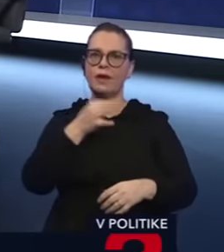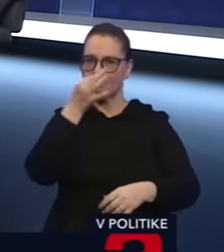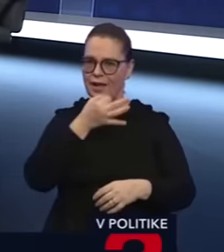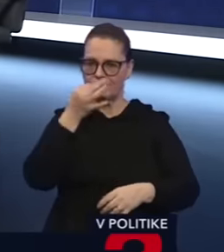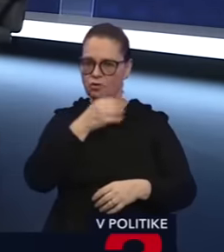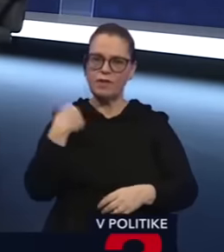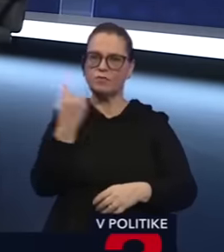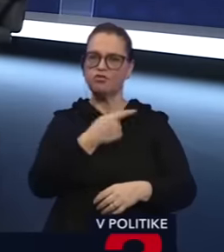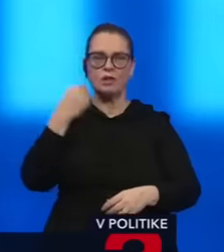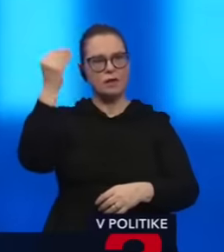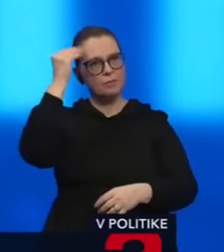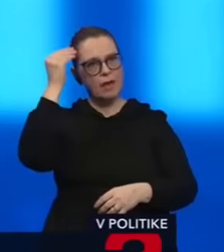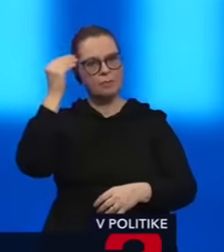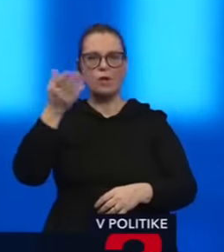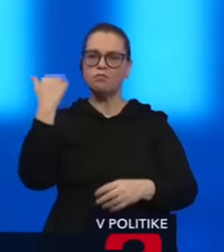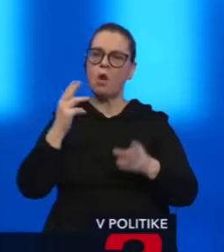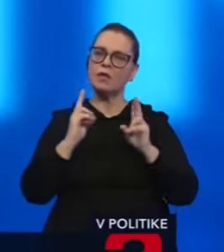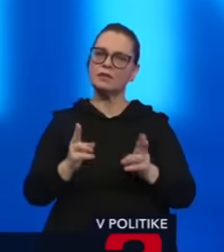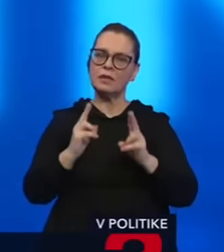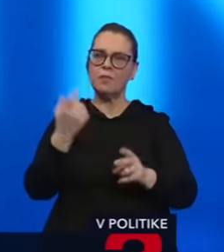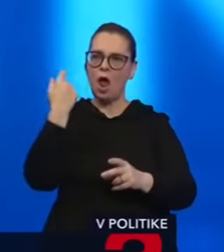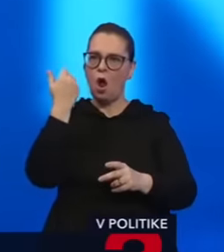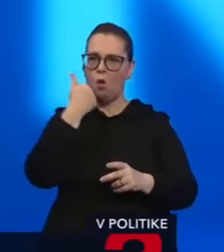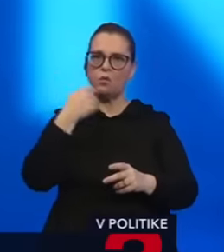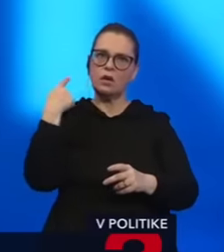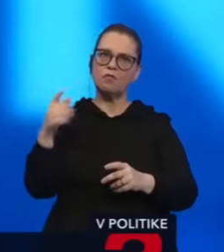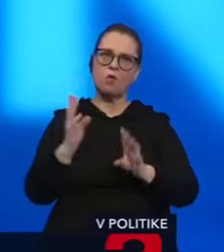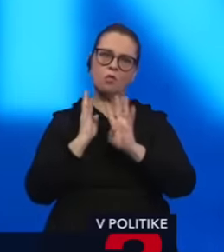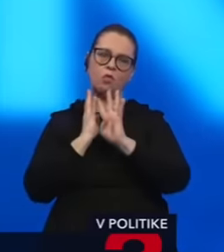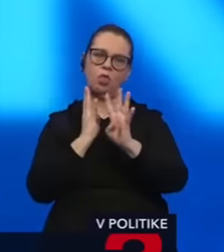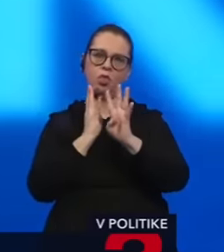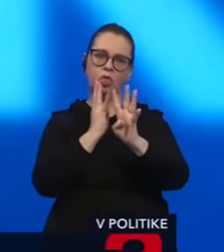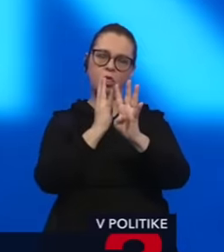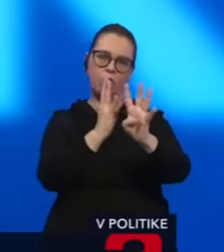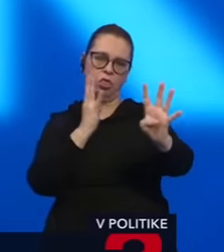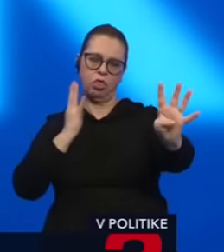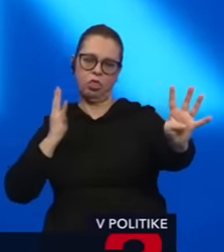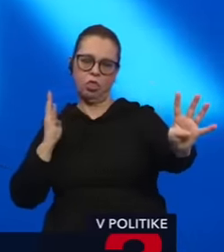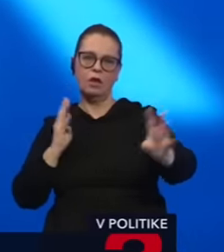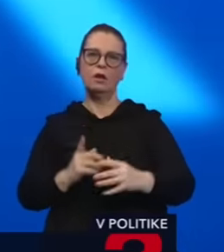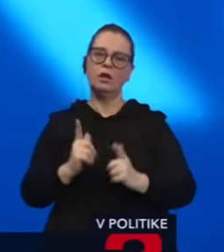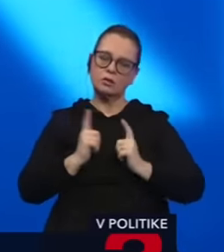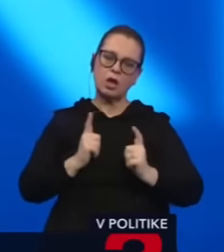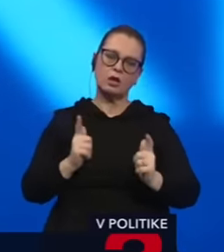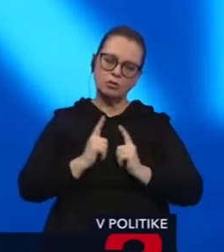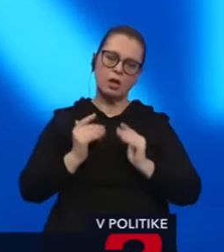si ho pamätáme, že keď bola zima, tak ľudia stáli vo frontách pred